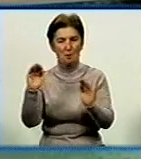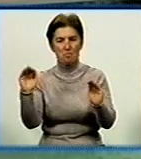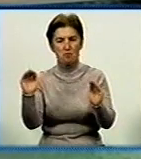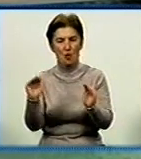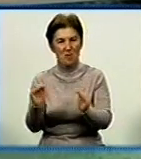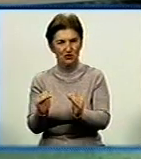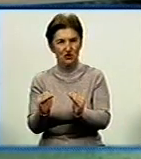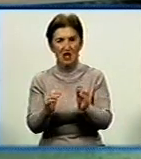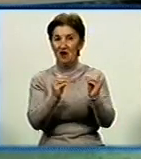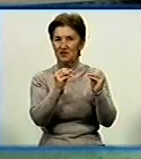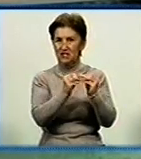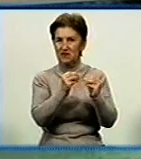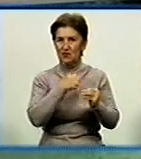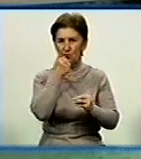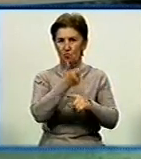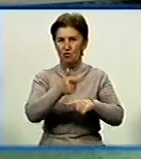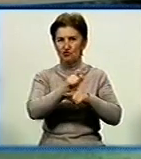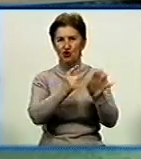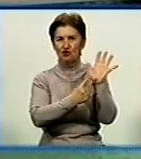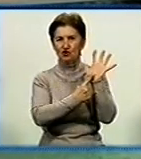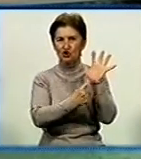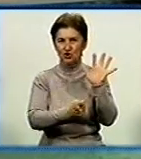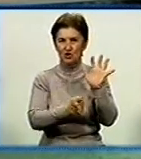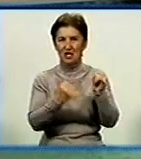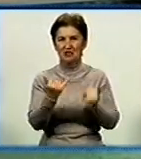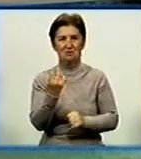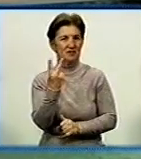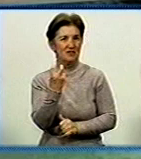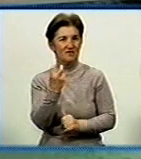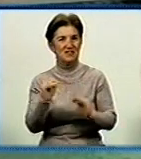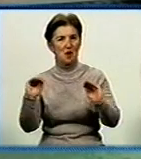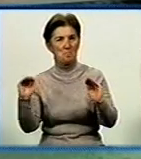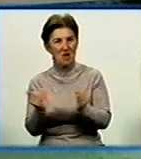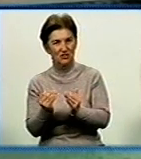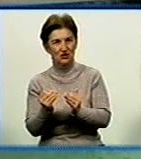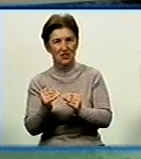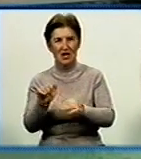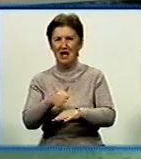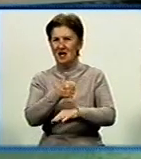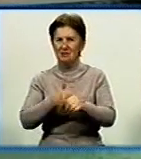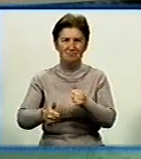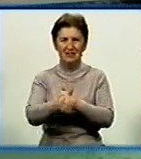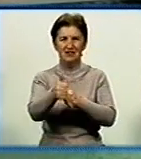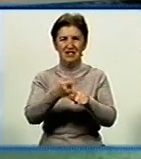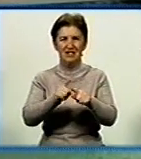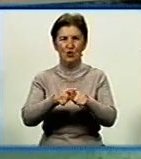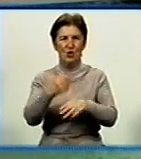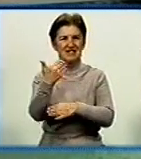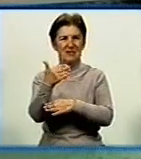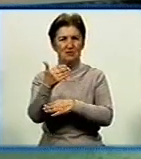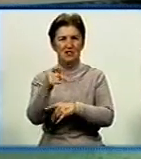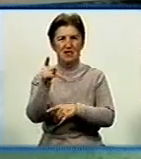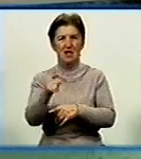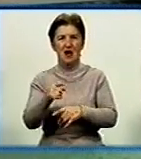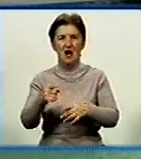-му їх було понад 600. Нині на дві сотні менше. Серед лідерів з усиновлення – Знамінський район. На родинному